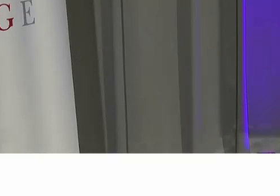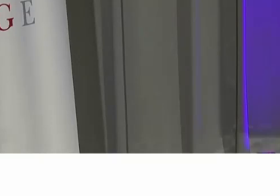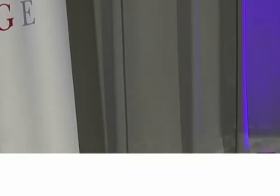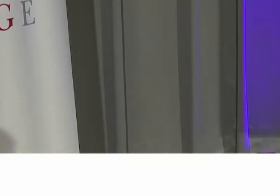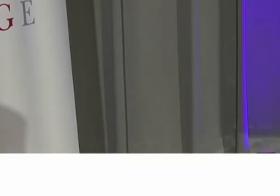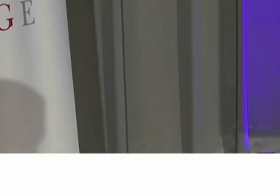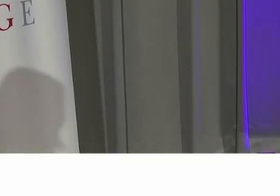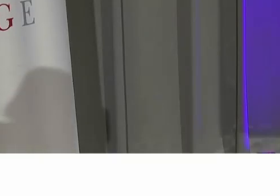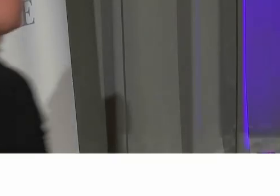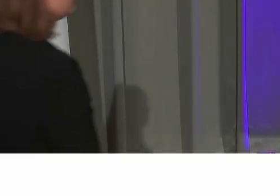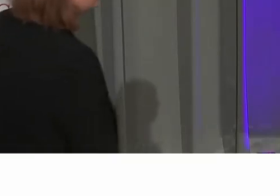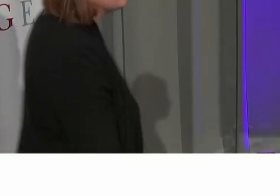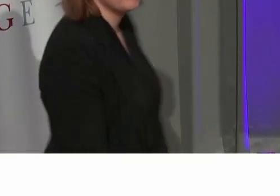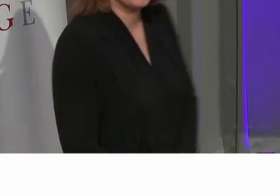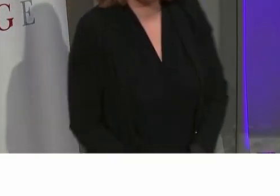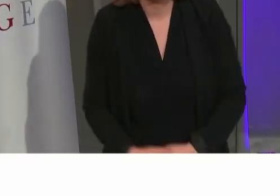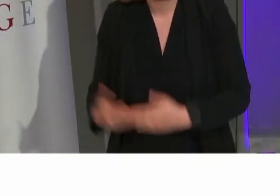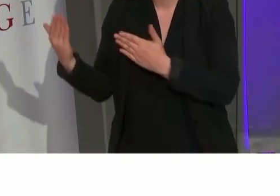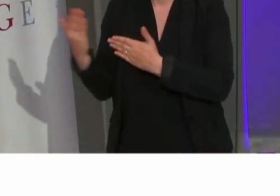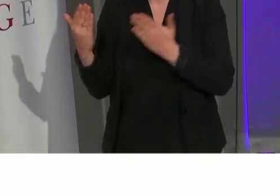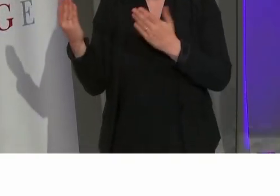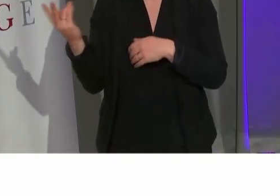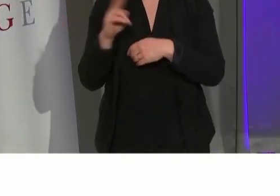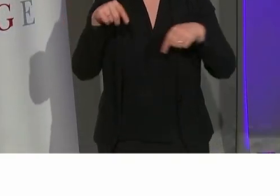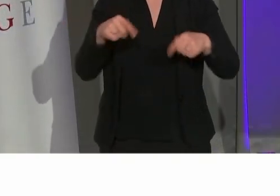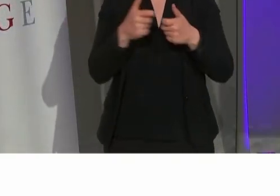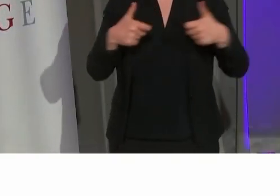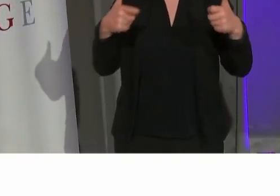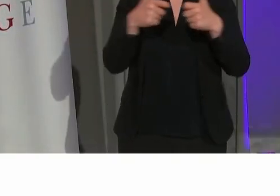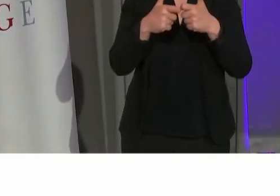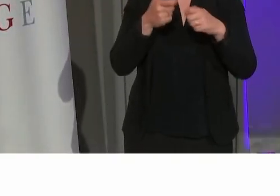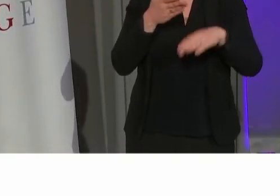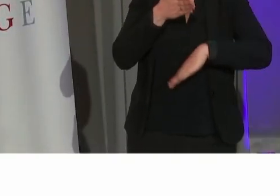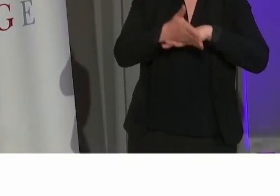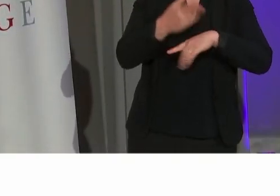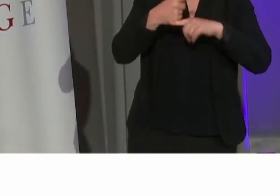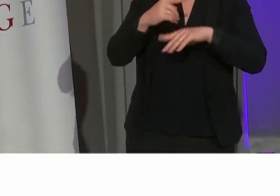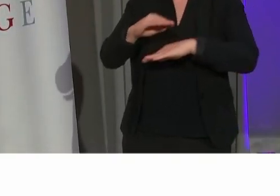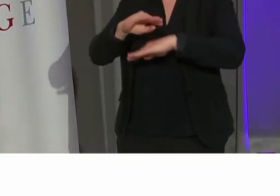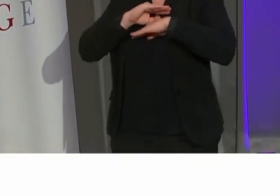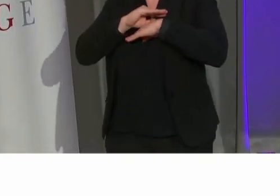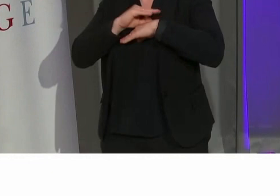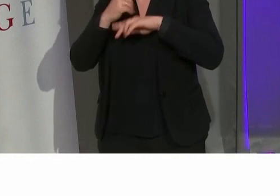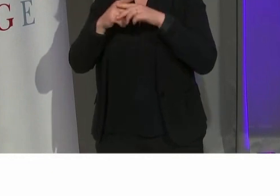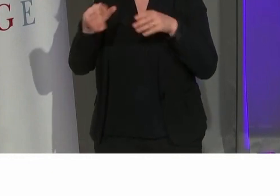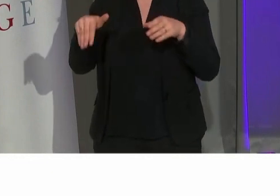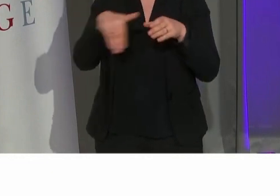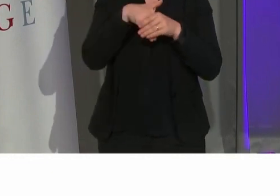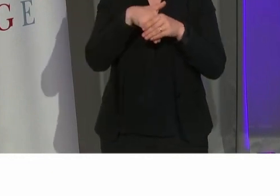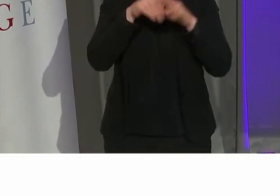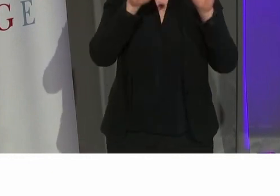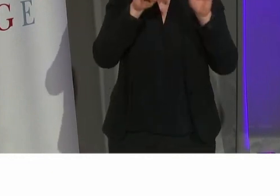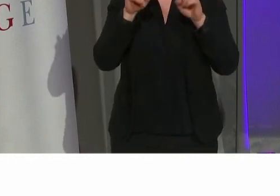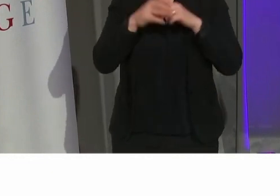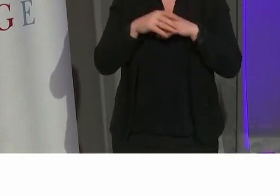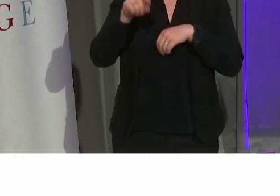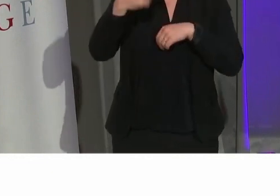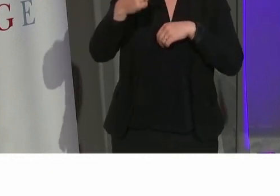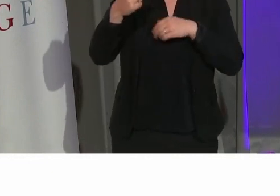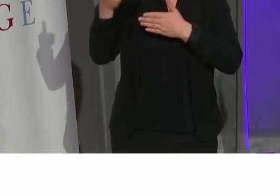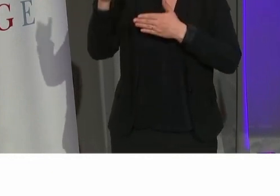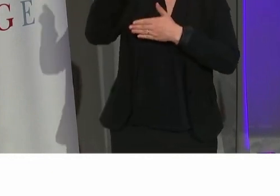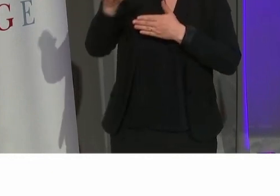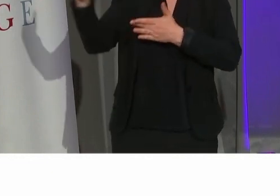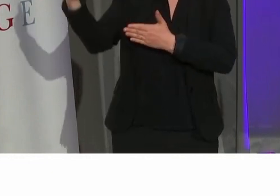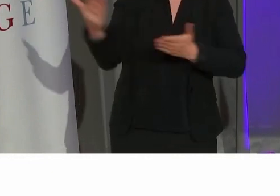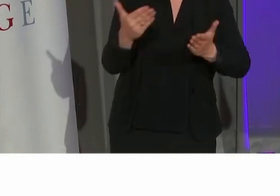Welkom terug op dit congres rond toegankelijkheid, erfgoed en inclusie. Onze volgende gast zal